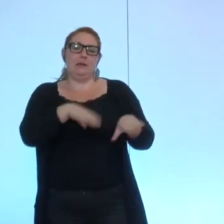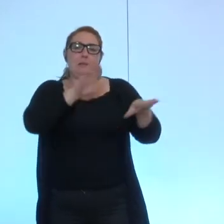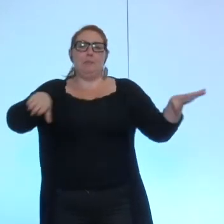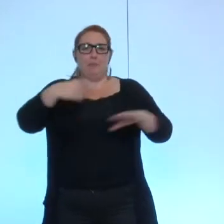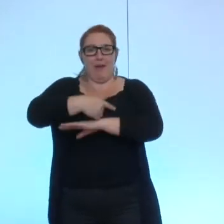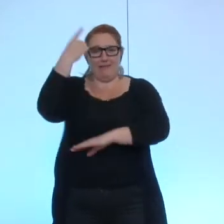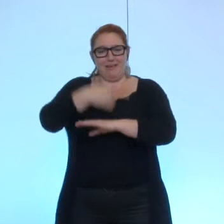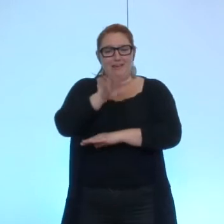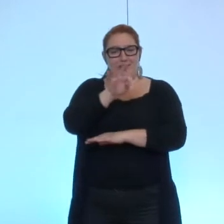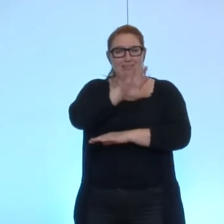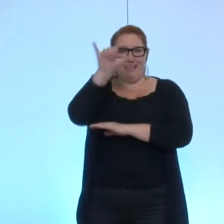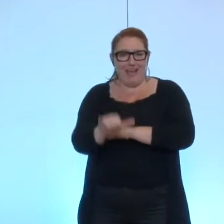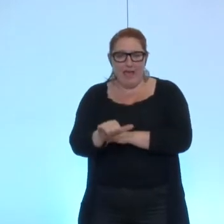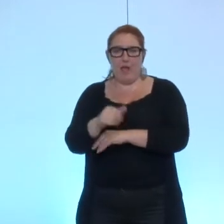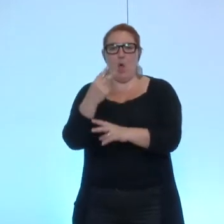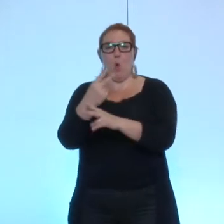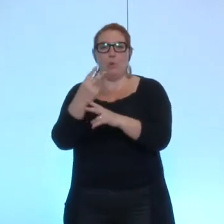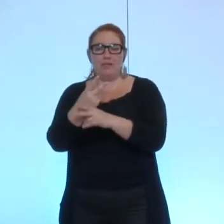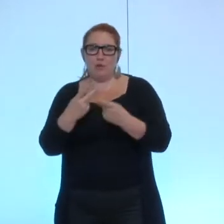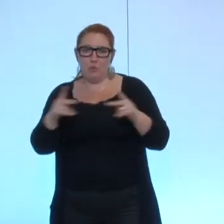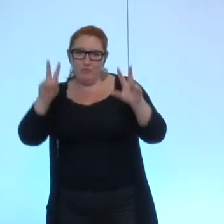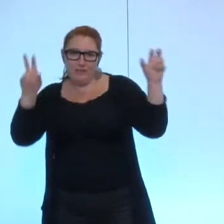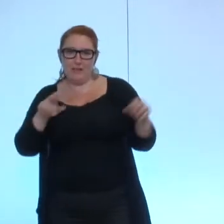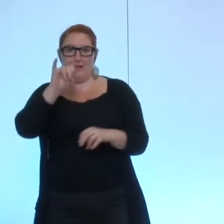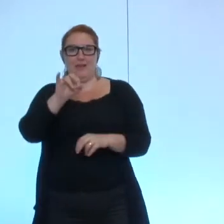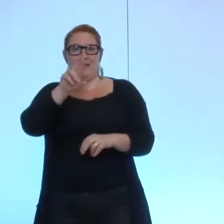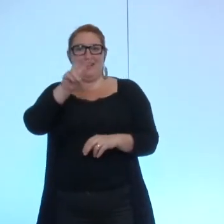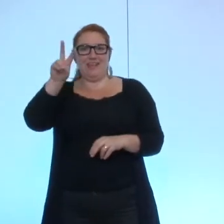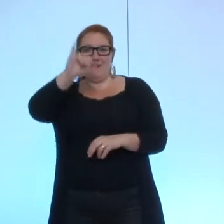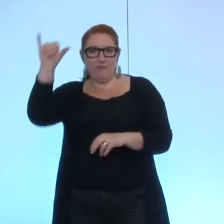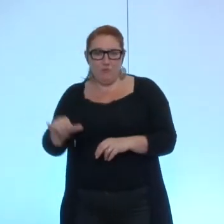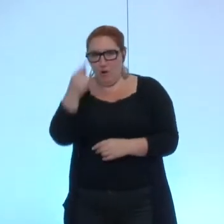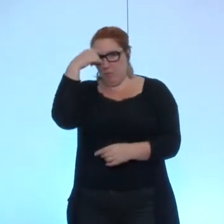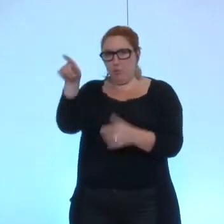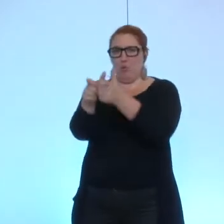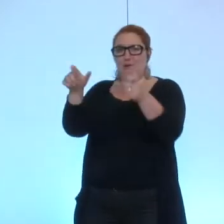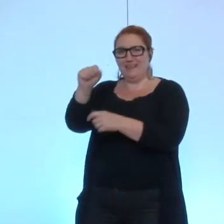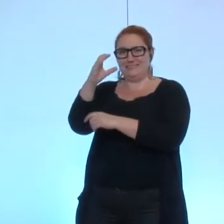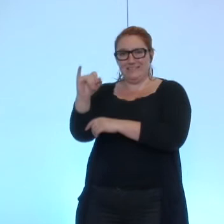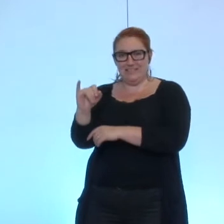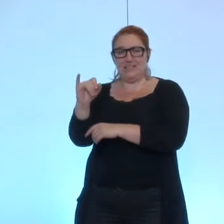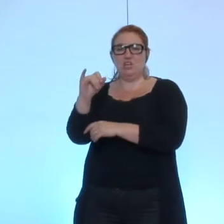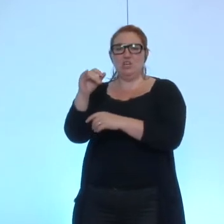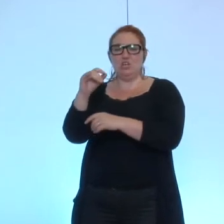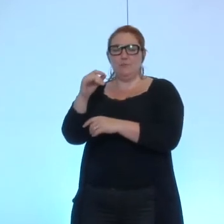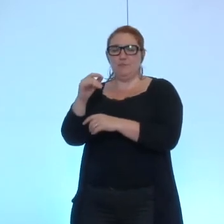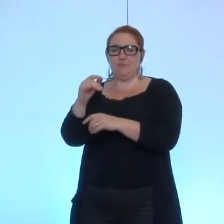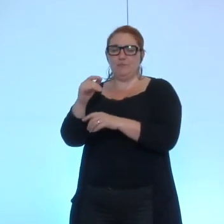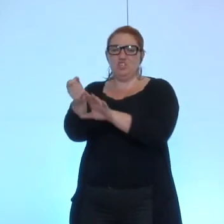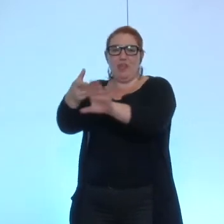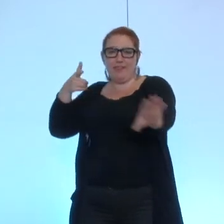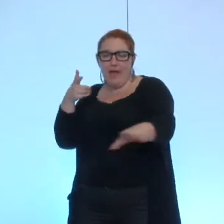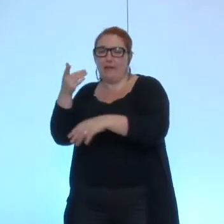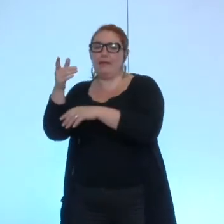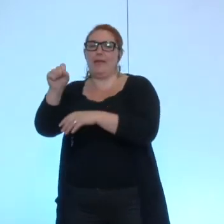Hiervoie au profit bon voilà de la SCI Jeanne d'Arc de la SCI Clé d'Hiervoie des questions j